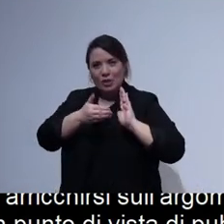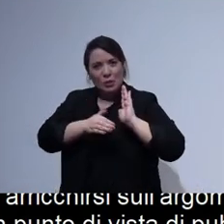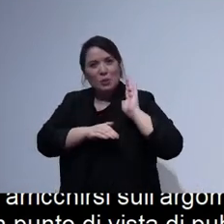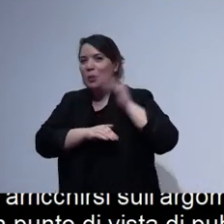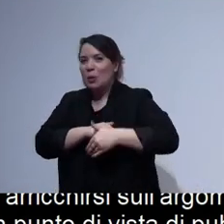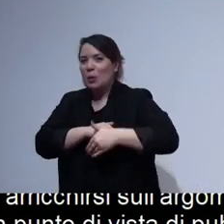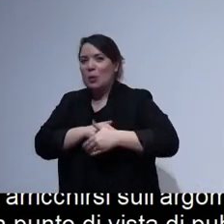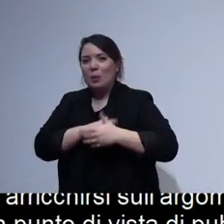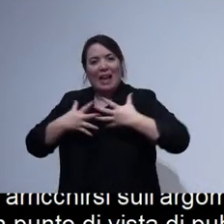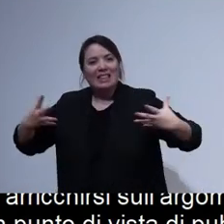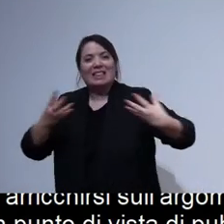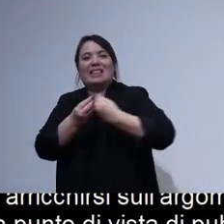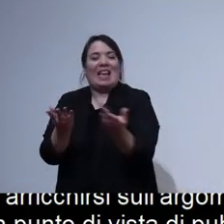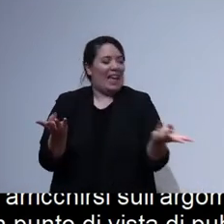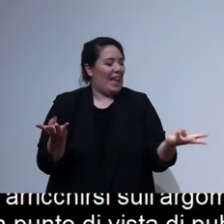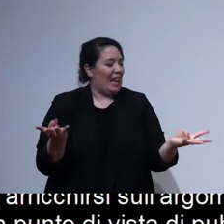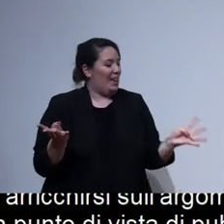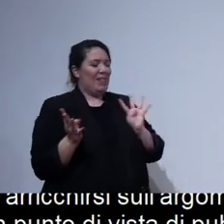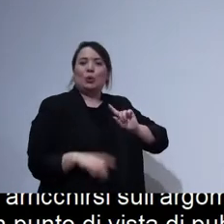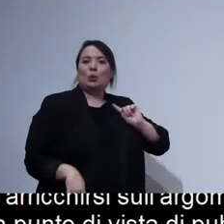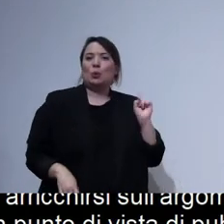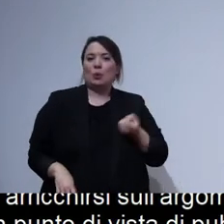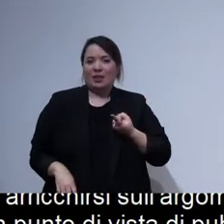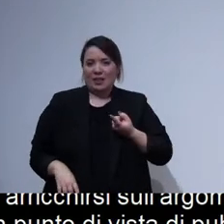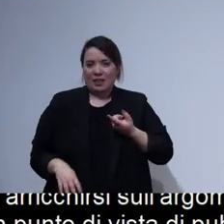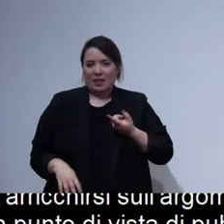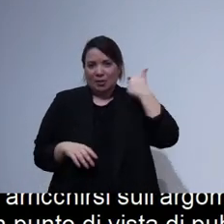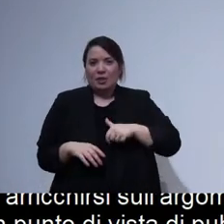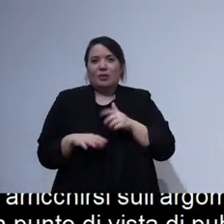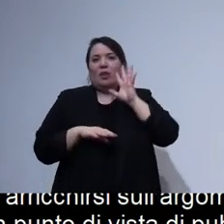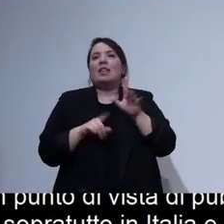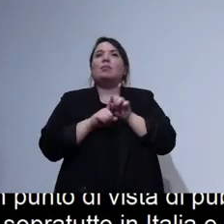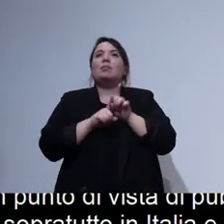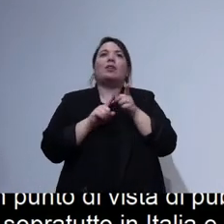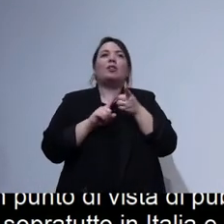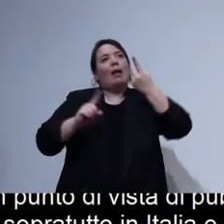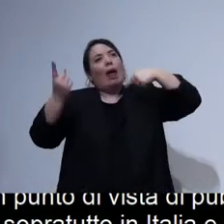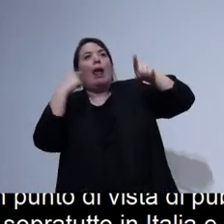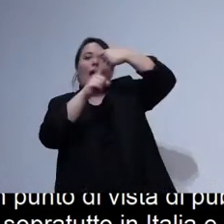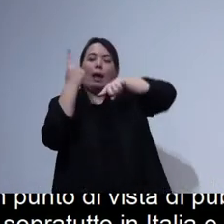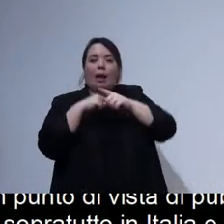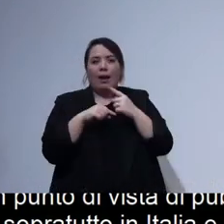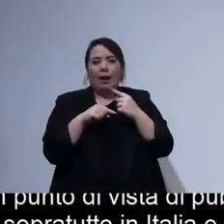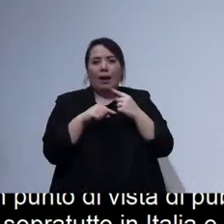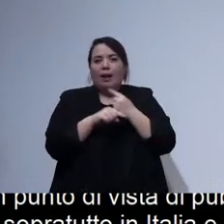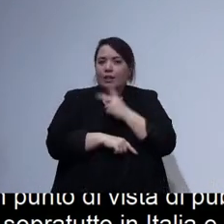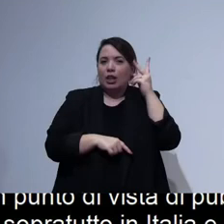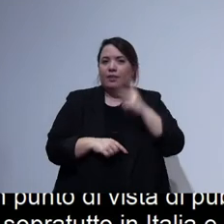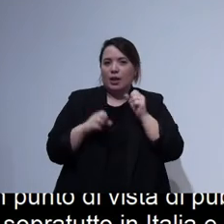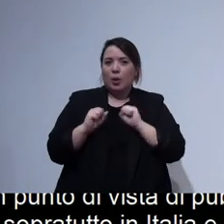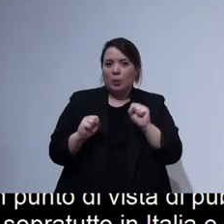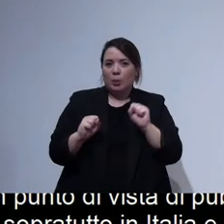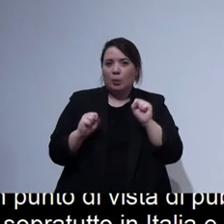sembra una falsa retorica però è possibile perché l'esempio che abbiamo raccontato